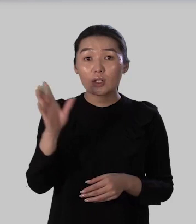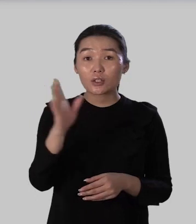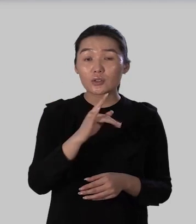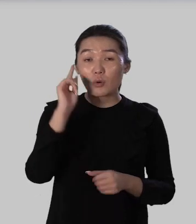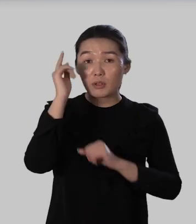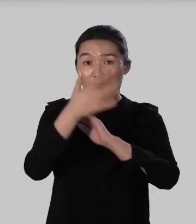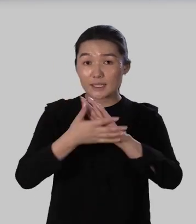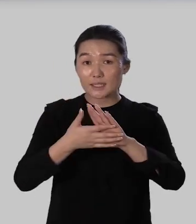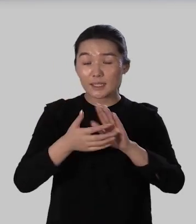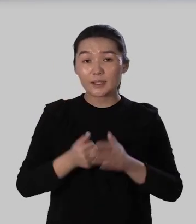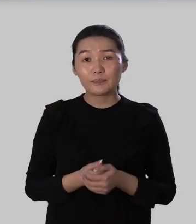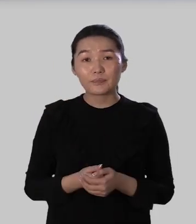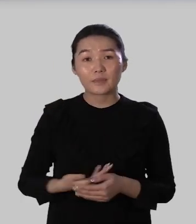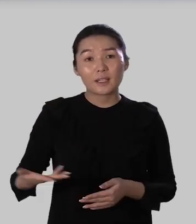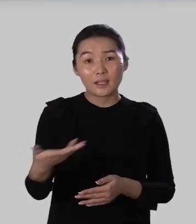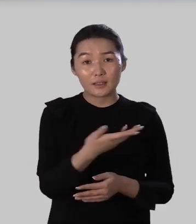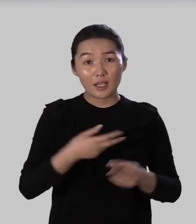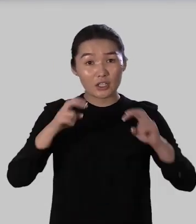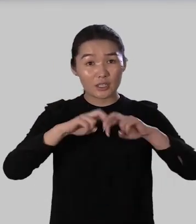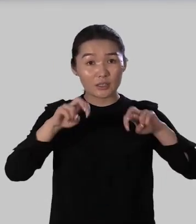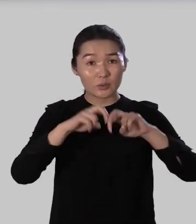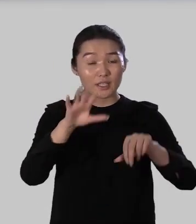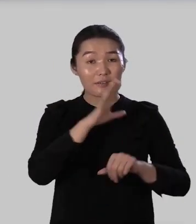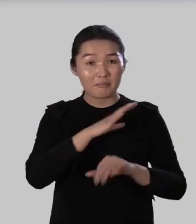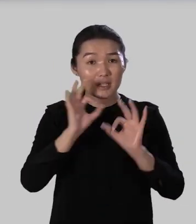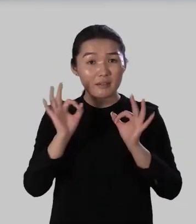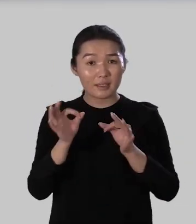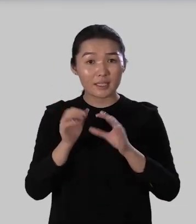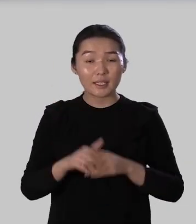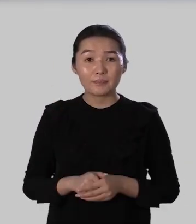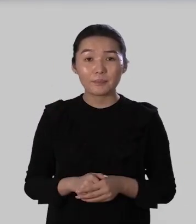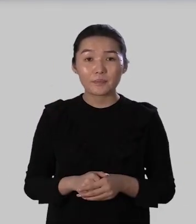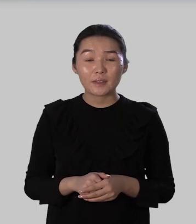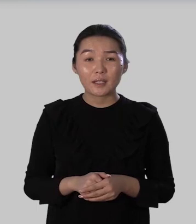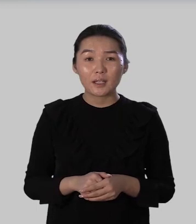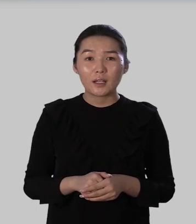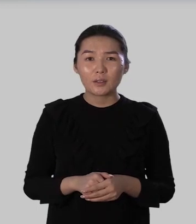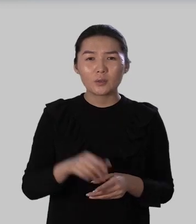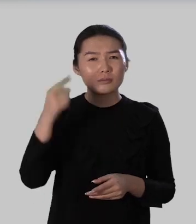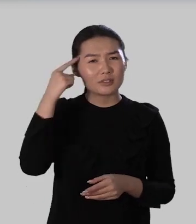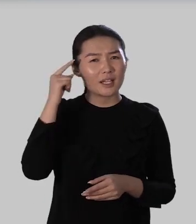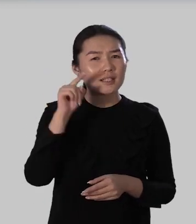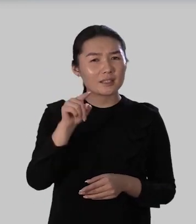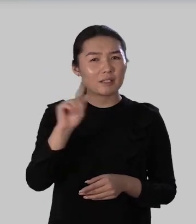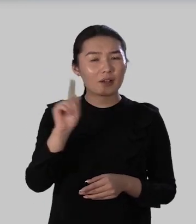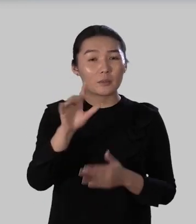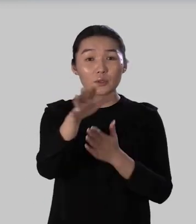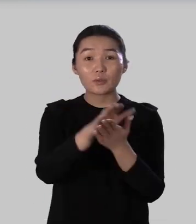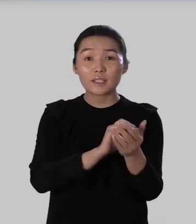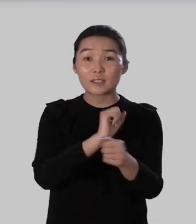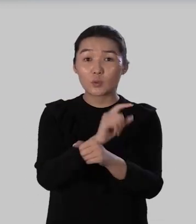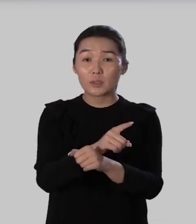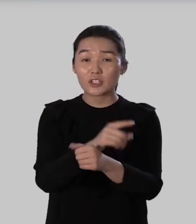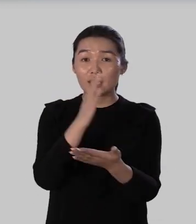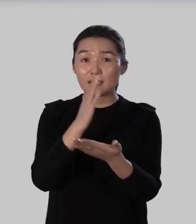что мы выяснили наши рассуждения оказались верны но не кажется ли вам что в тексте